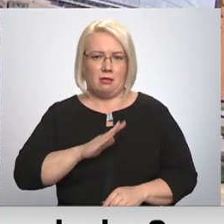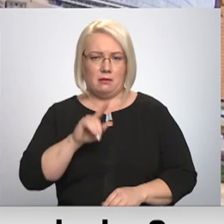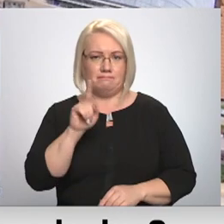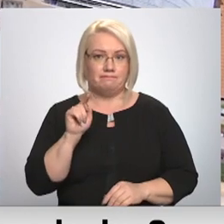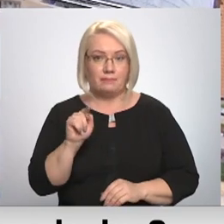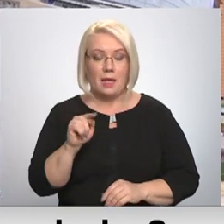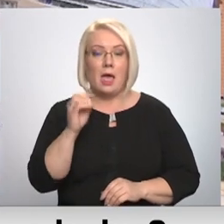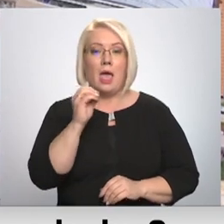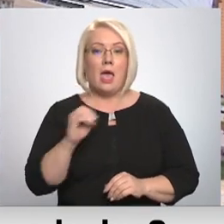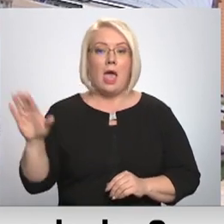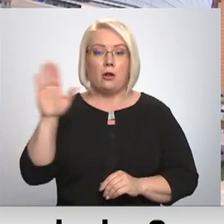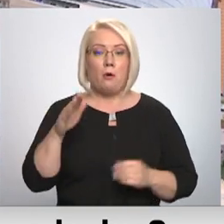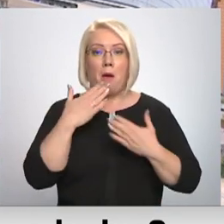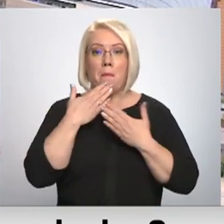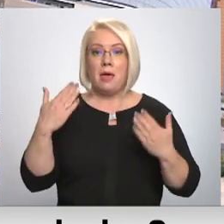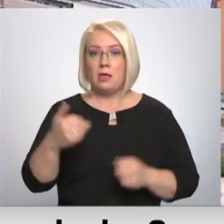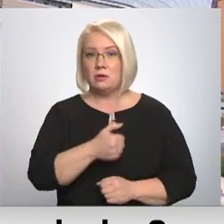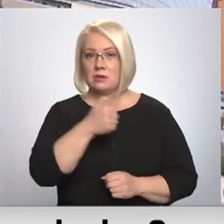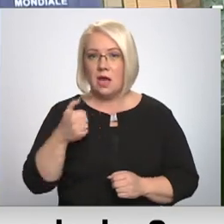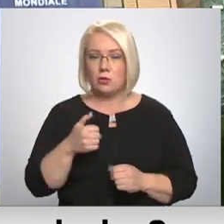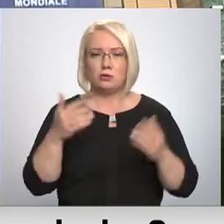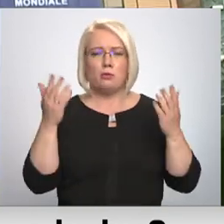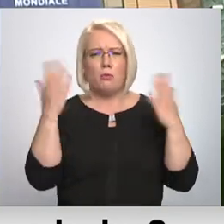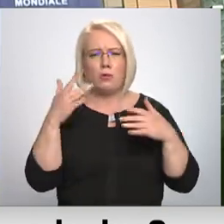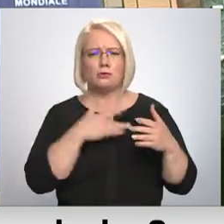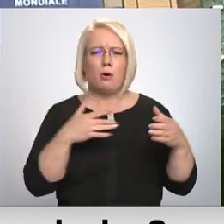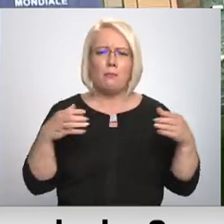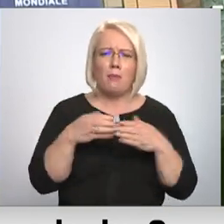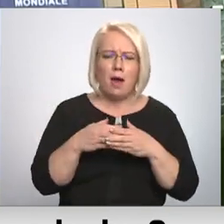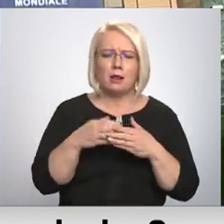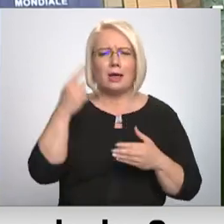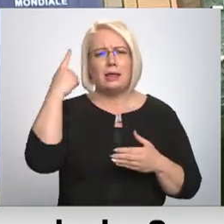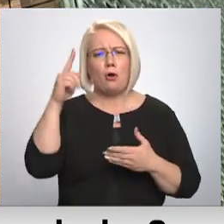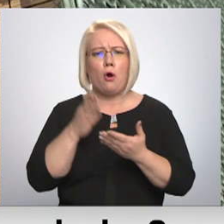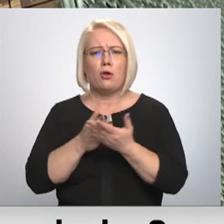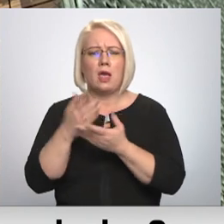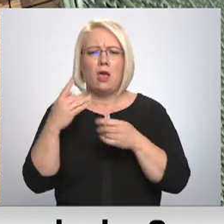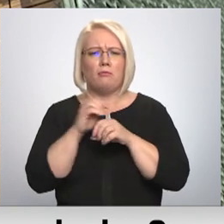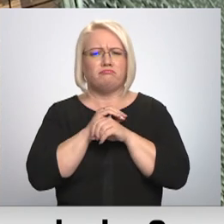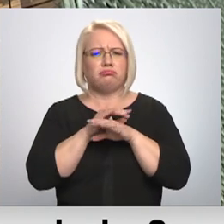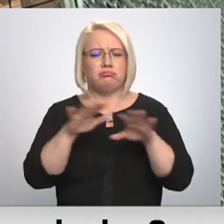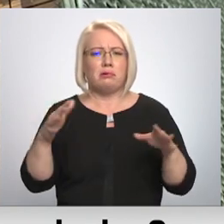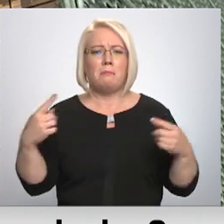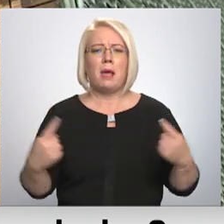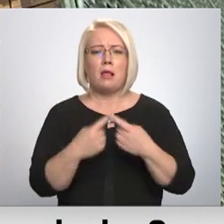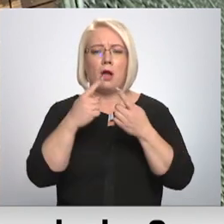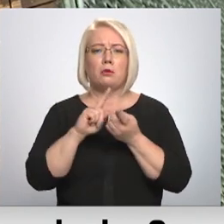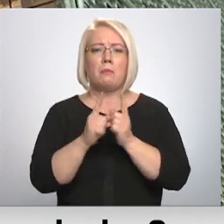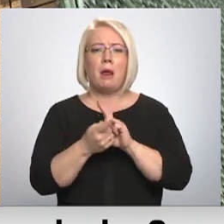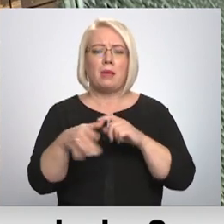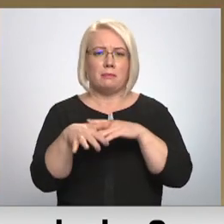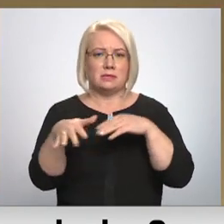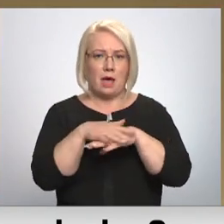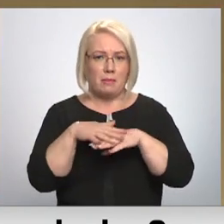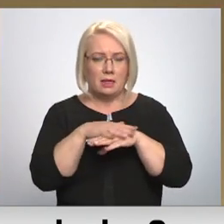Eiropā pēdējos gados politisko spēku tradicionālā ideoloģiskā orientācija sāk izplūst, pielāgojoties pārmaiņam sabiedrībā.